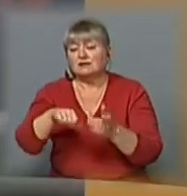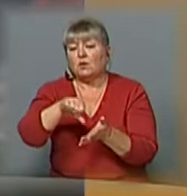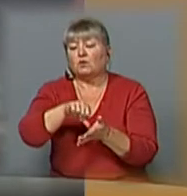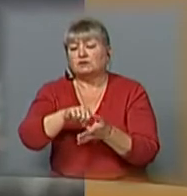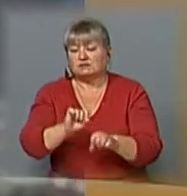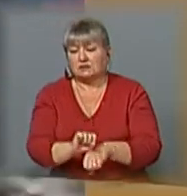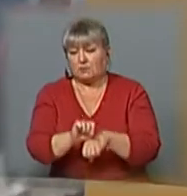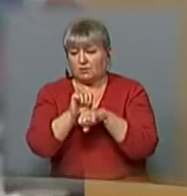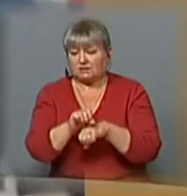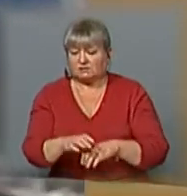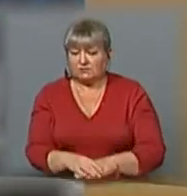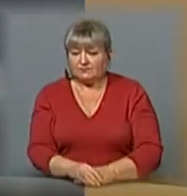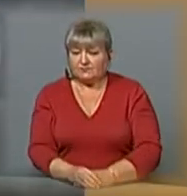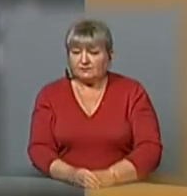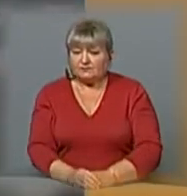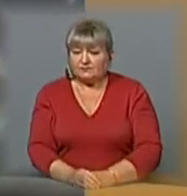протесту.